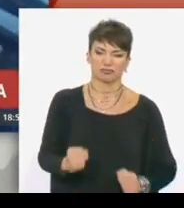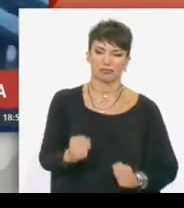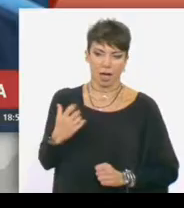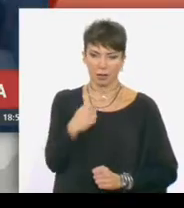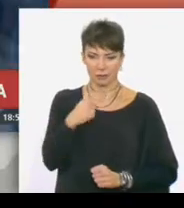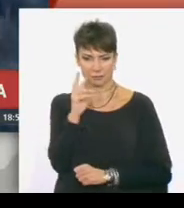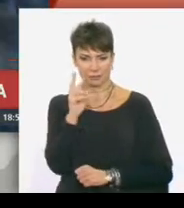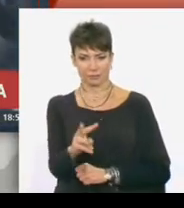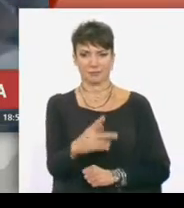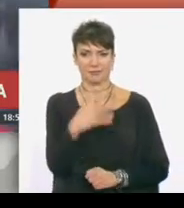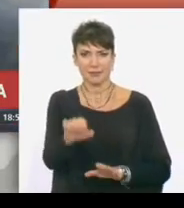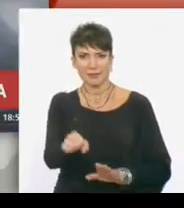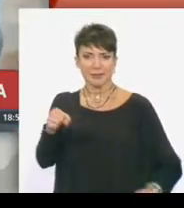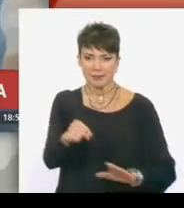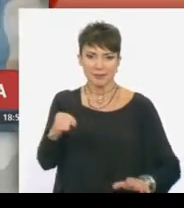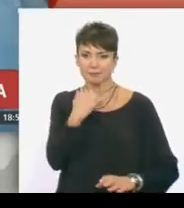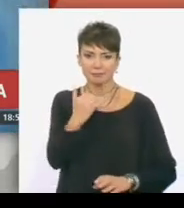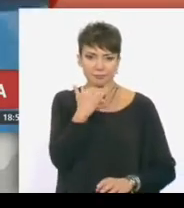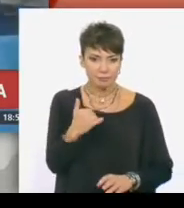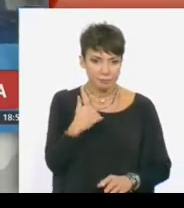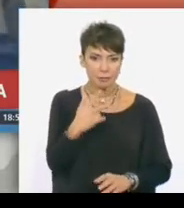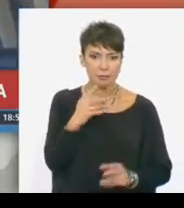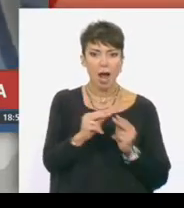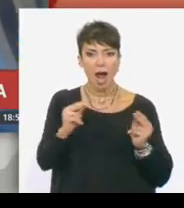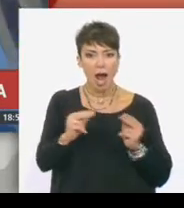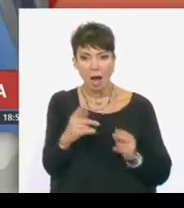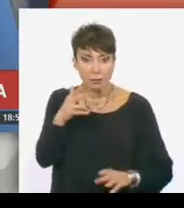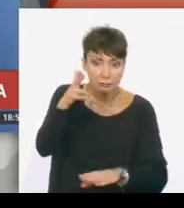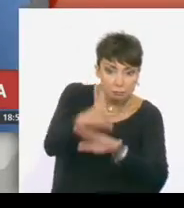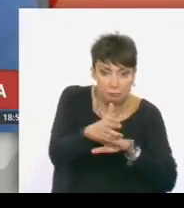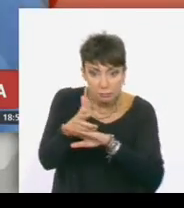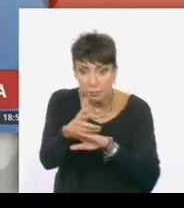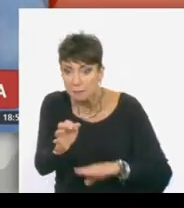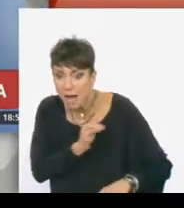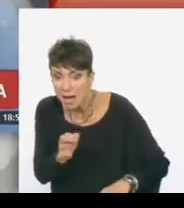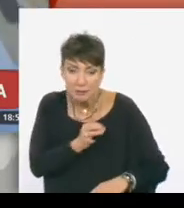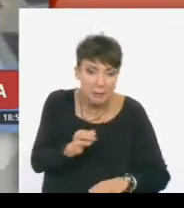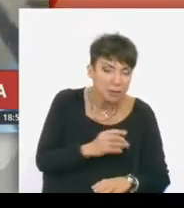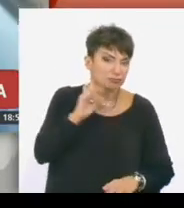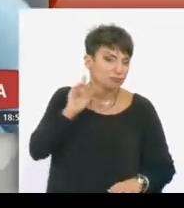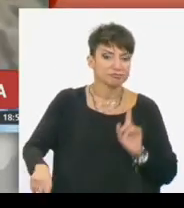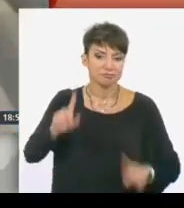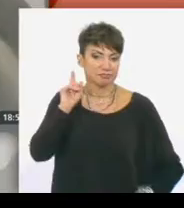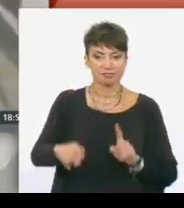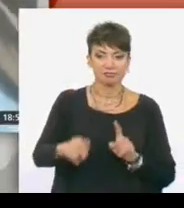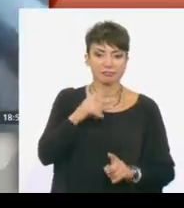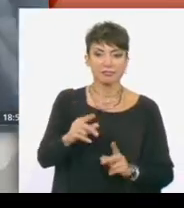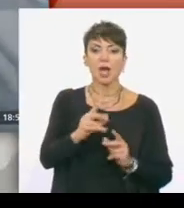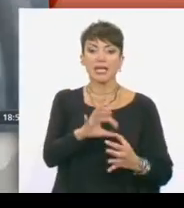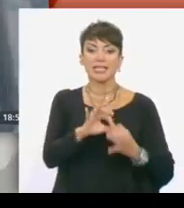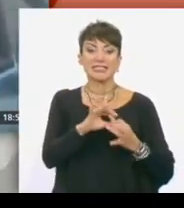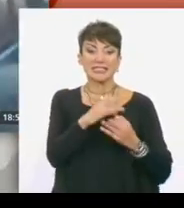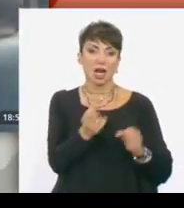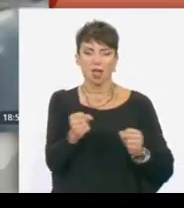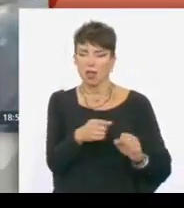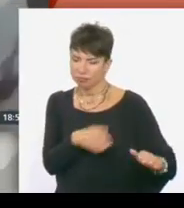καθώς η πόρτα δεν μπορεί να ανοίξει. Χωρίς να απαντήσει σε καμία ερώτηση μπαίνει στο μικρό γιο ταχύ. Ποστενός συνεργάτης της και